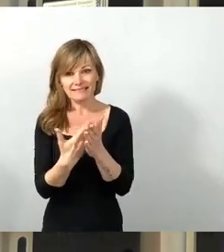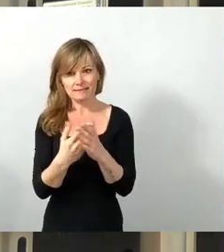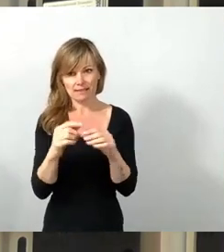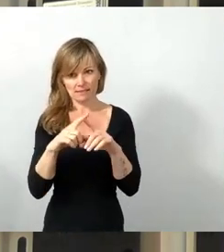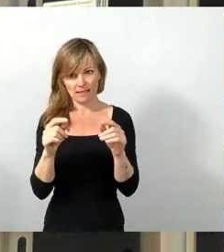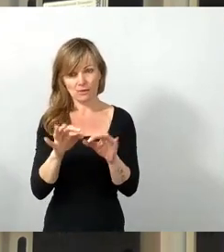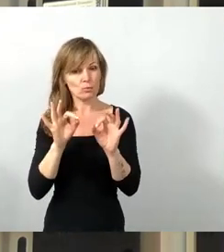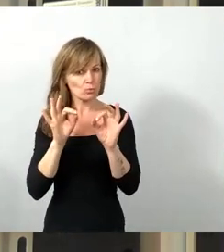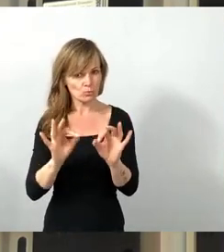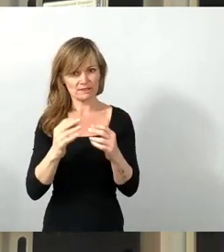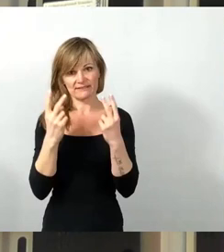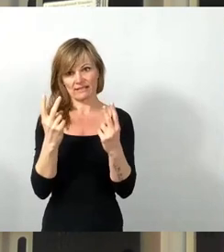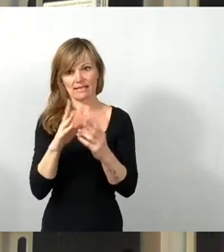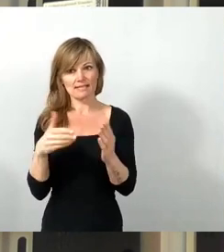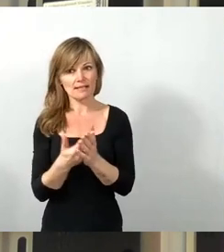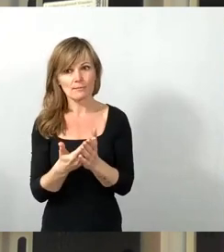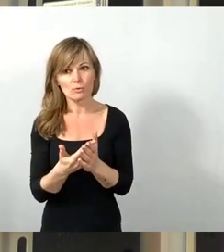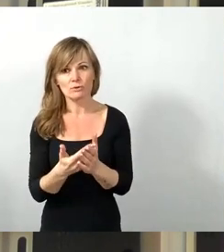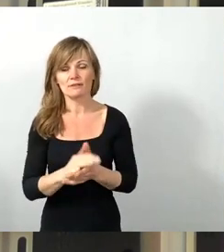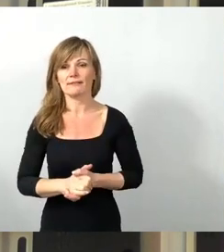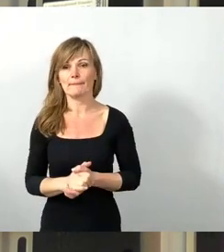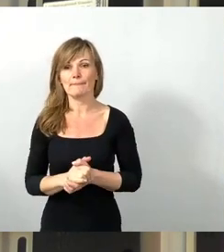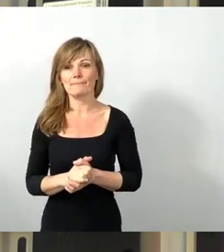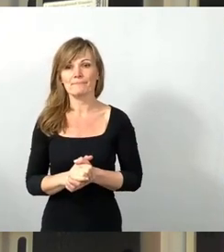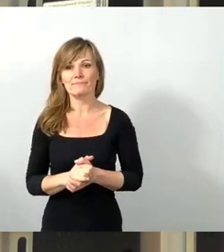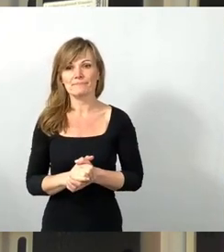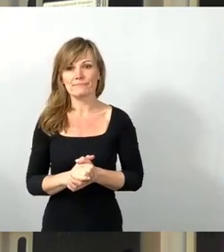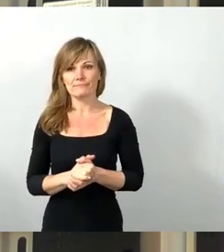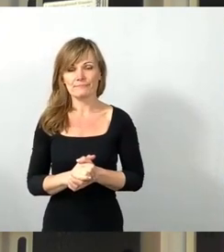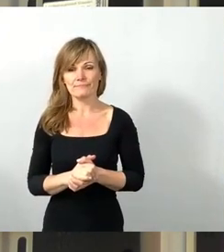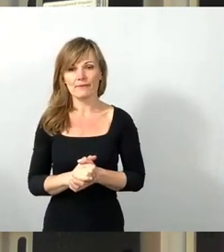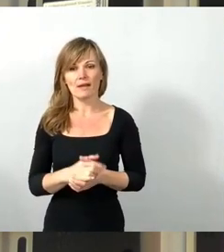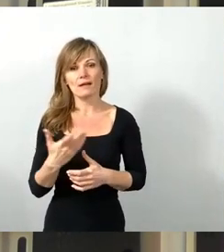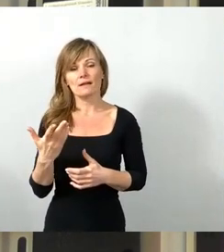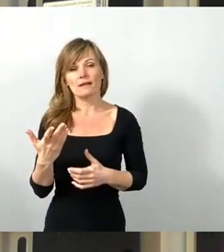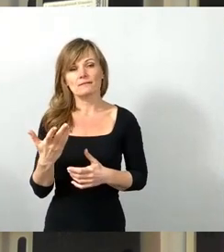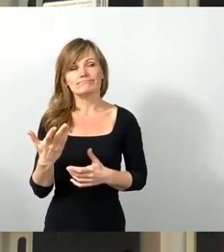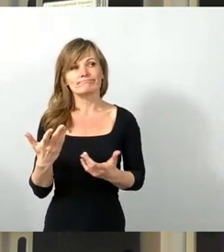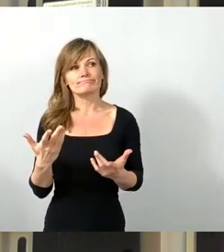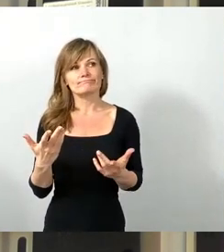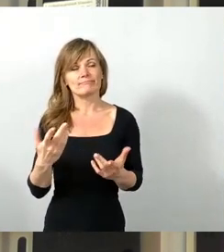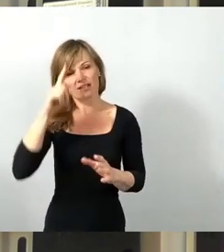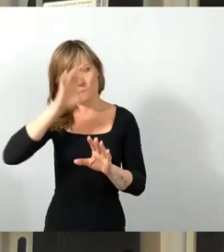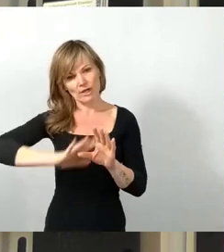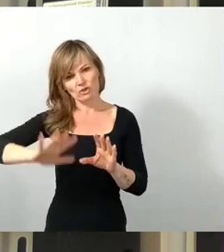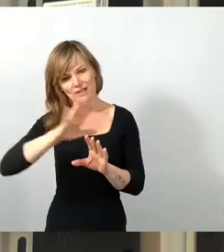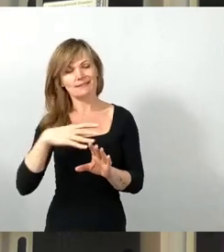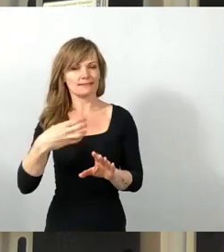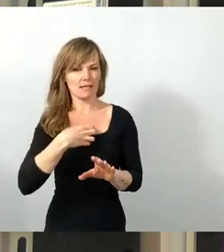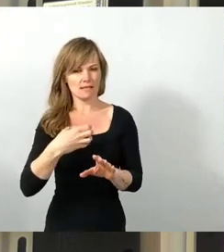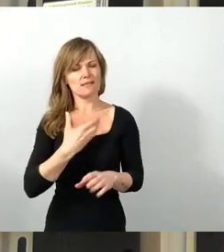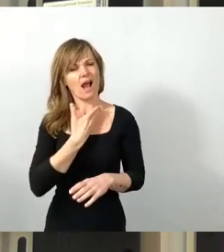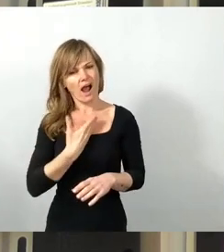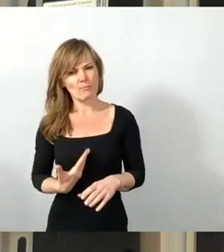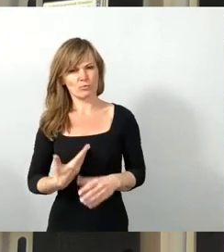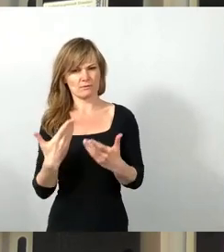Denn Armut ist in Deutschland, aber auch hier in Dresden ein oft sehr stigmatisiertes Thema.